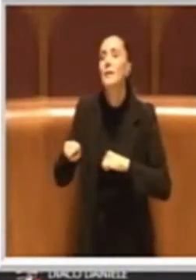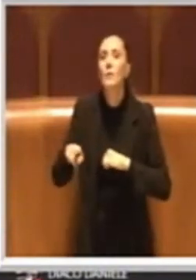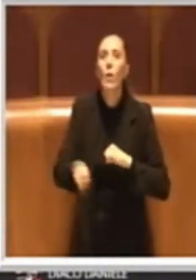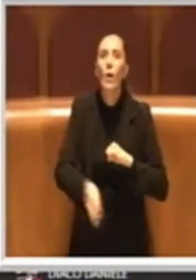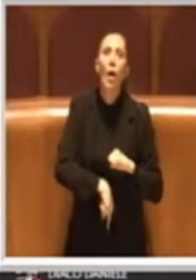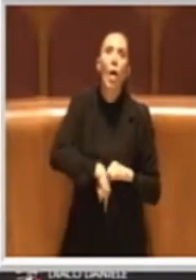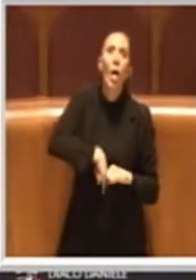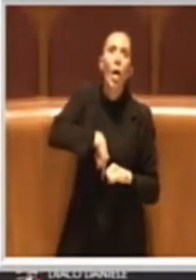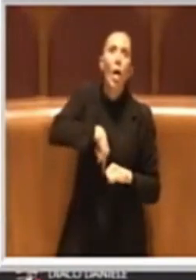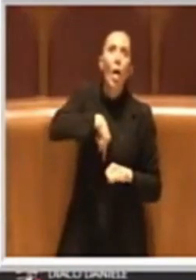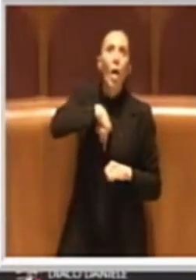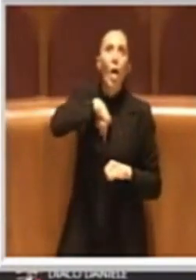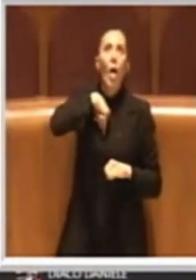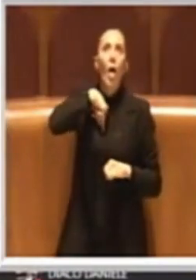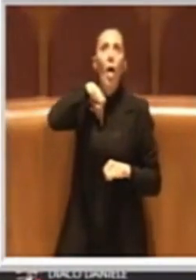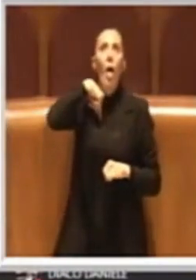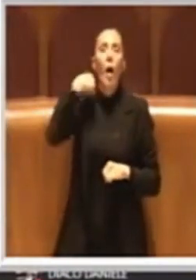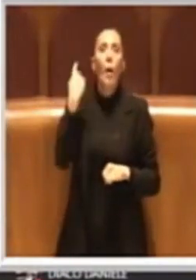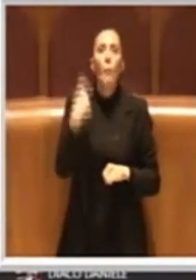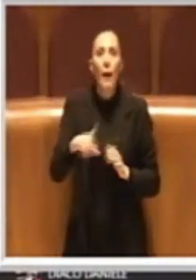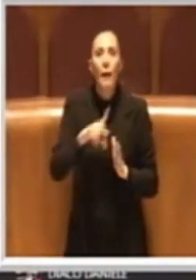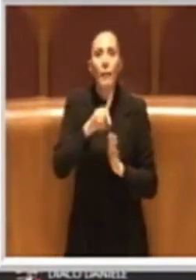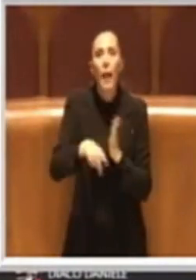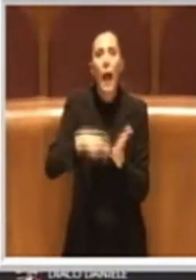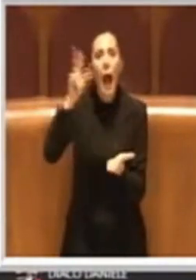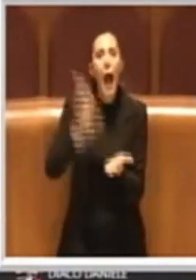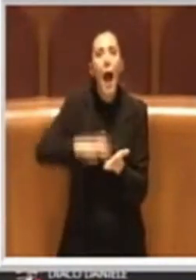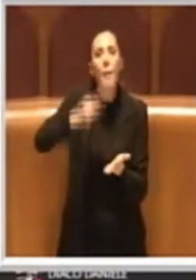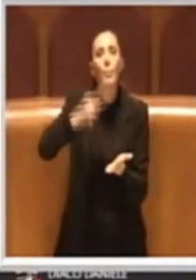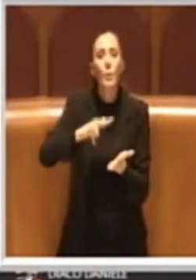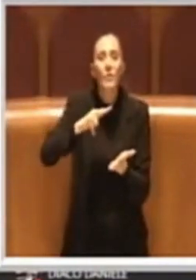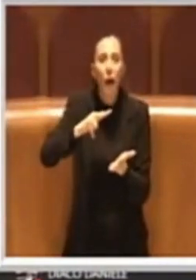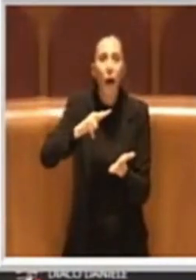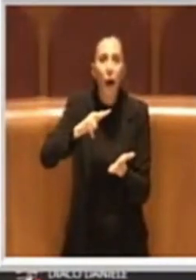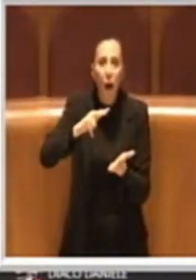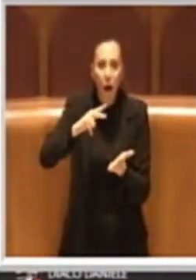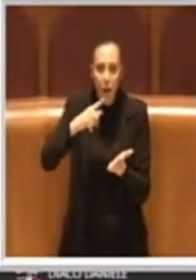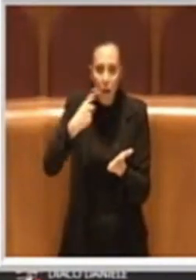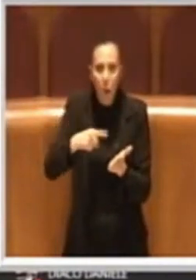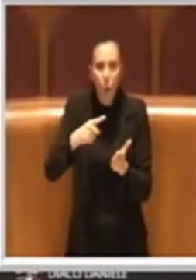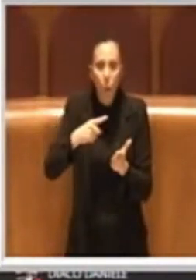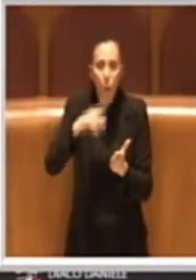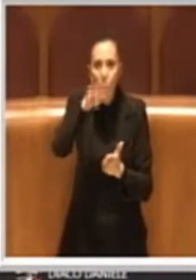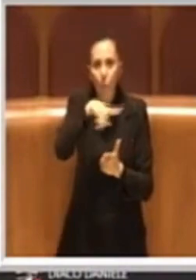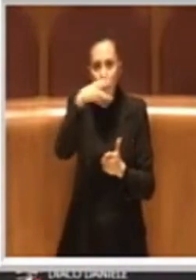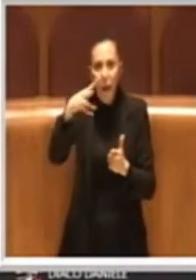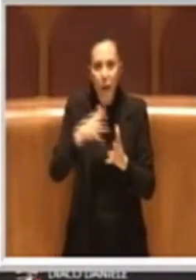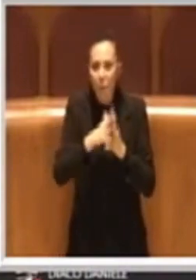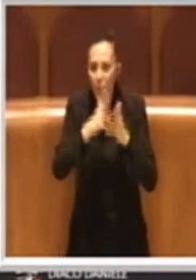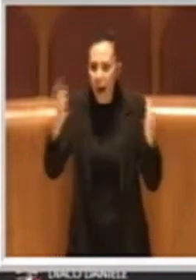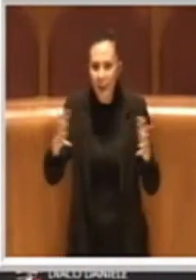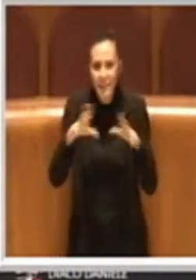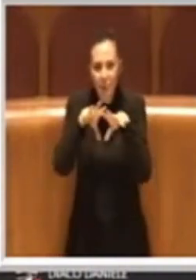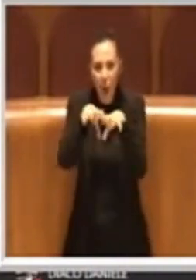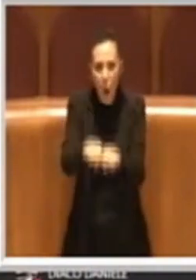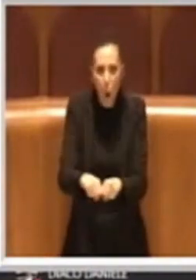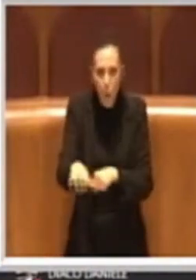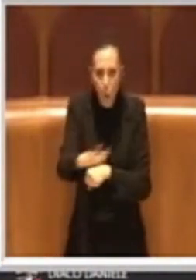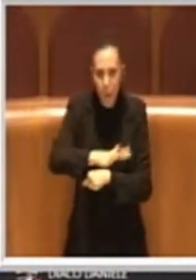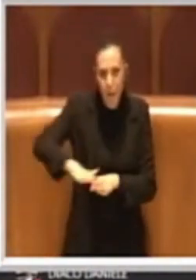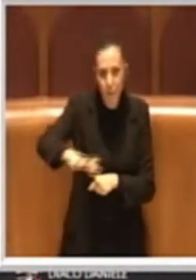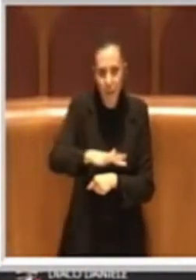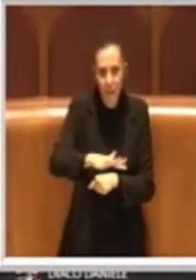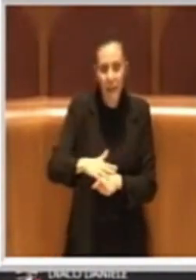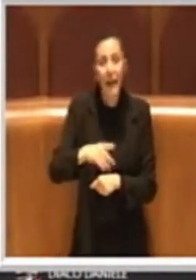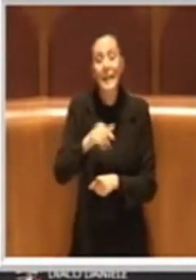deliberare un piano di massima occupabilità. In attesa della revisione di un piano dove si sono modificate le cose, ci deve essere un tempo